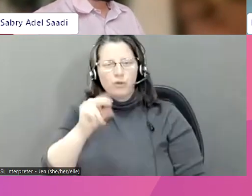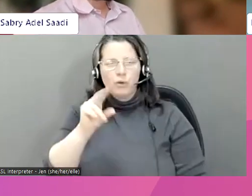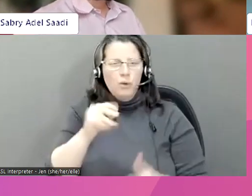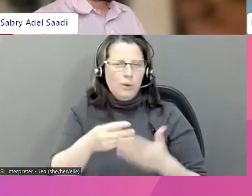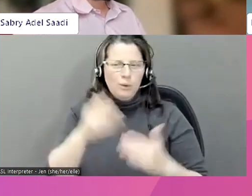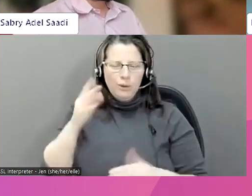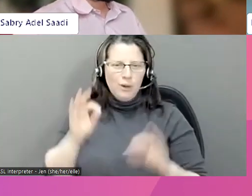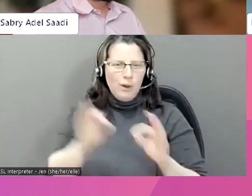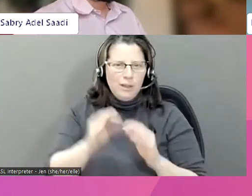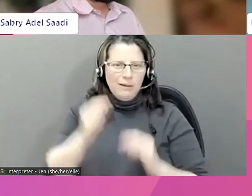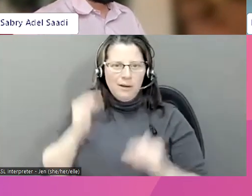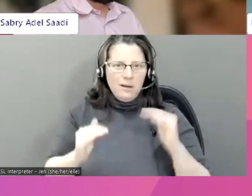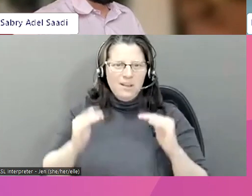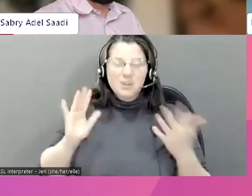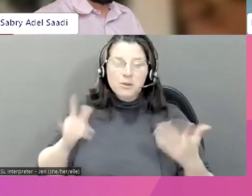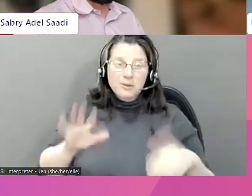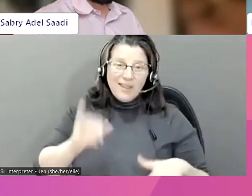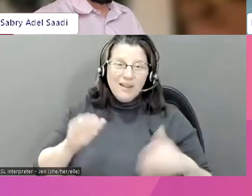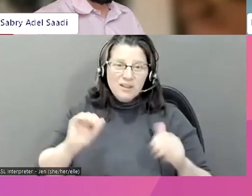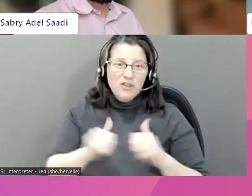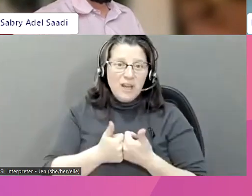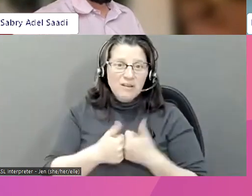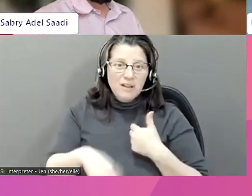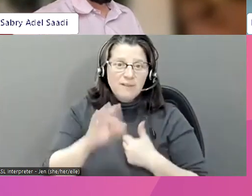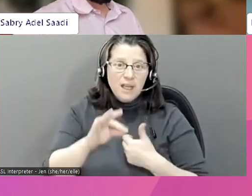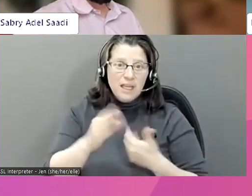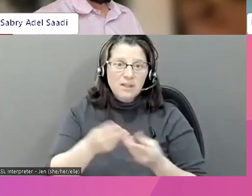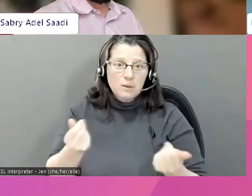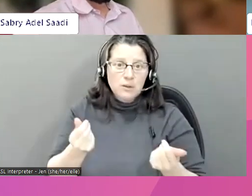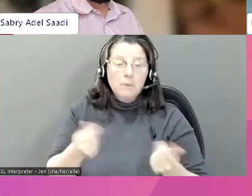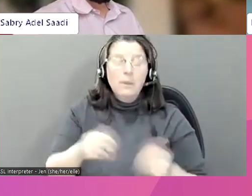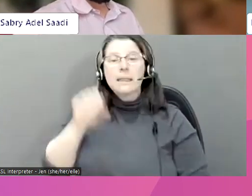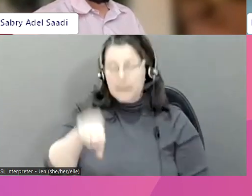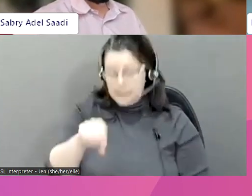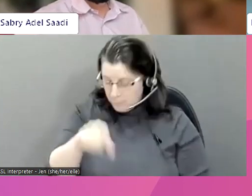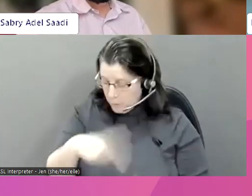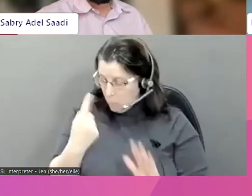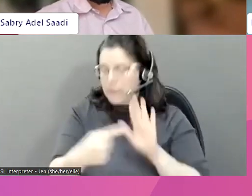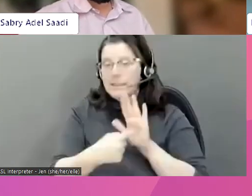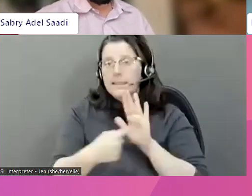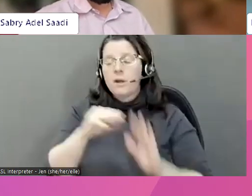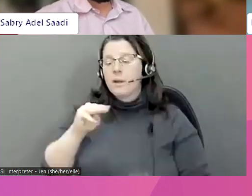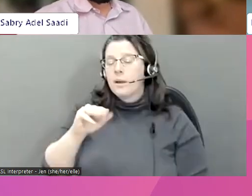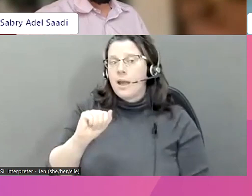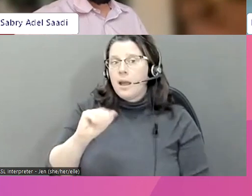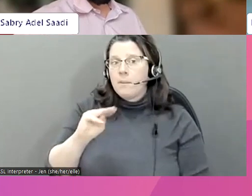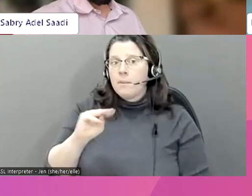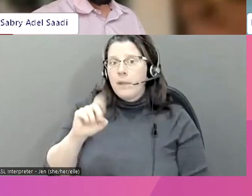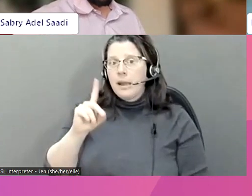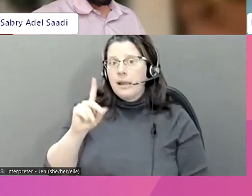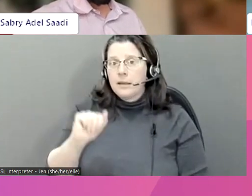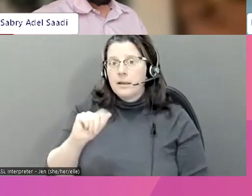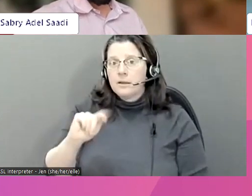d'appliquer la peine. Et donc, il peut y avoir des défis. Mais par exemple, dans la Mandatat, la